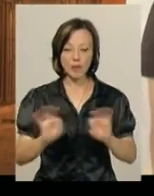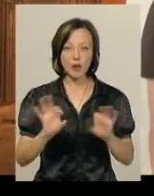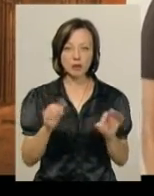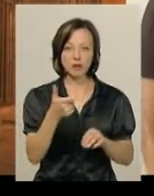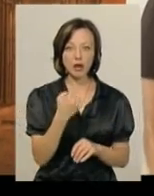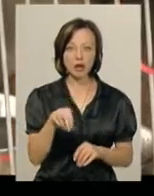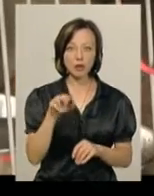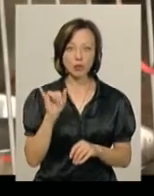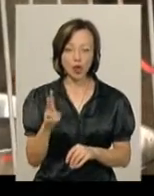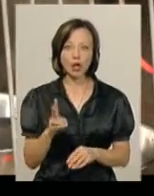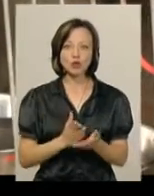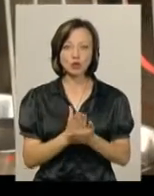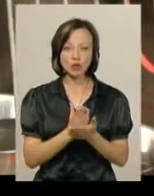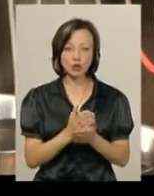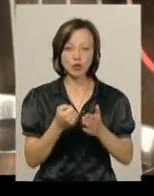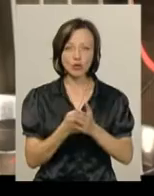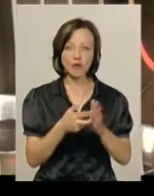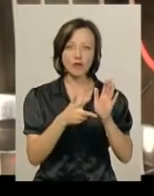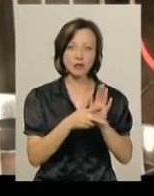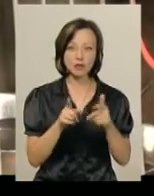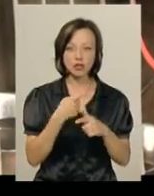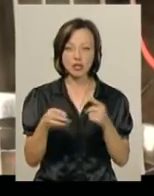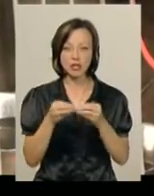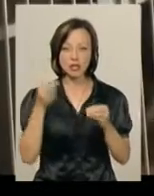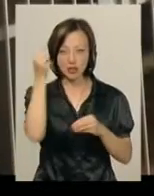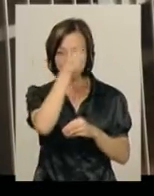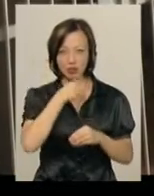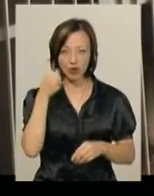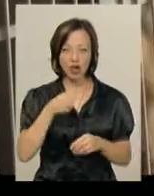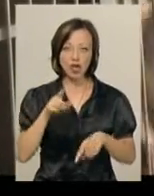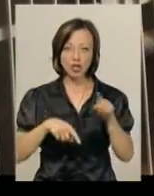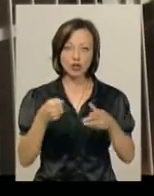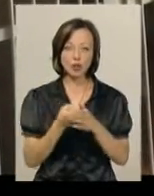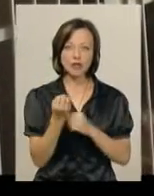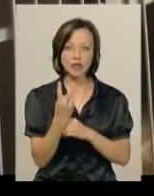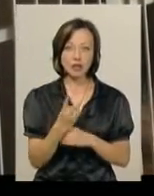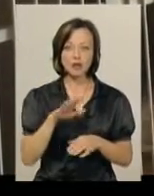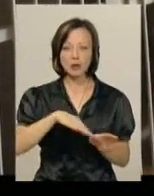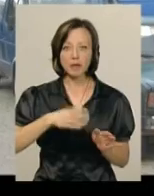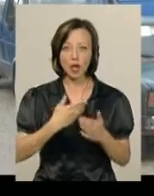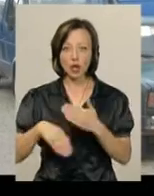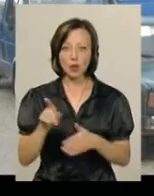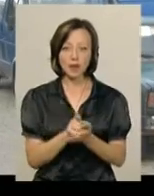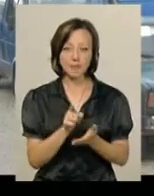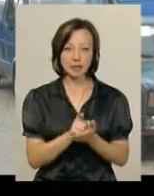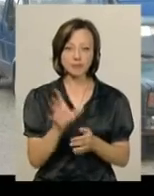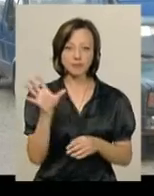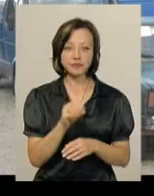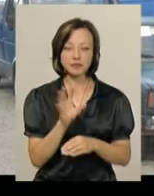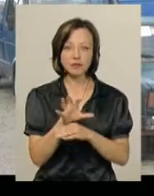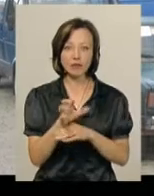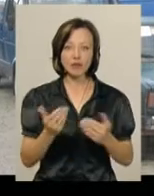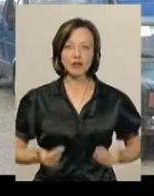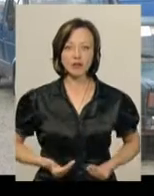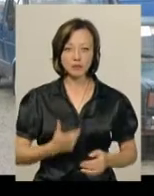Гайдук. Служать чотирилапі-детектори до 8 чи 10 років, рід чи до 12, потім йдуть на пенсію. Всі собаки живуть